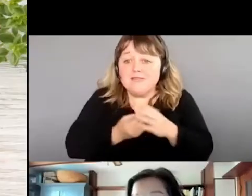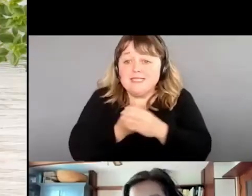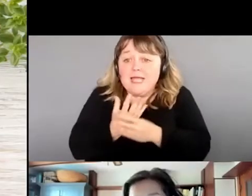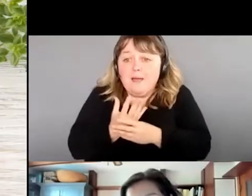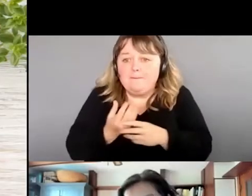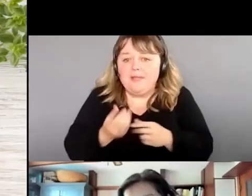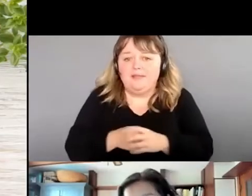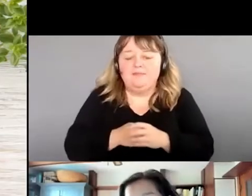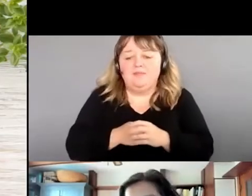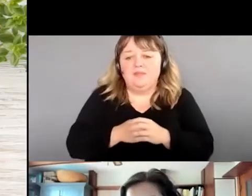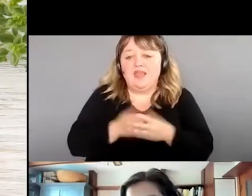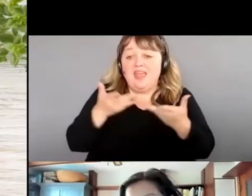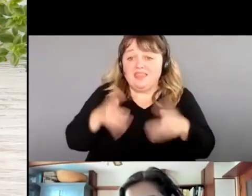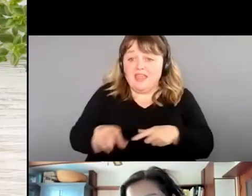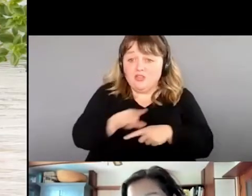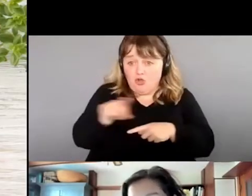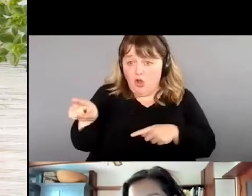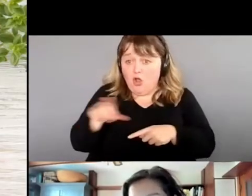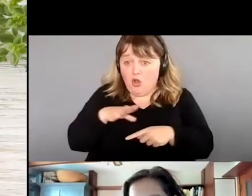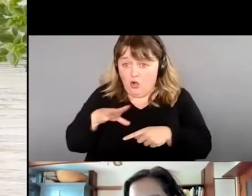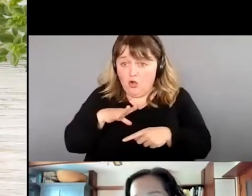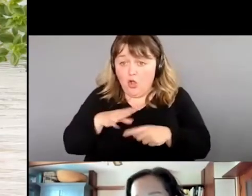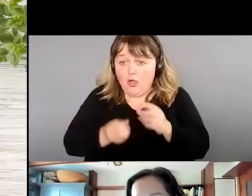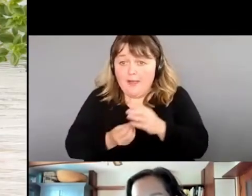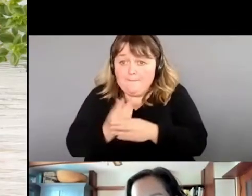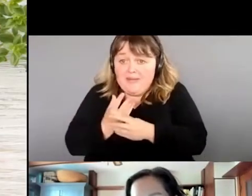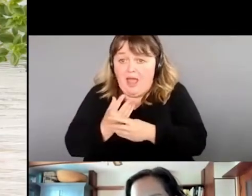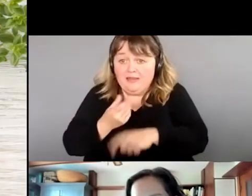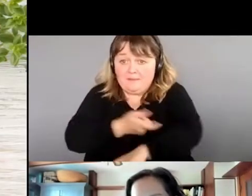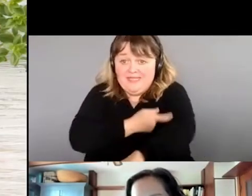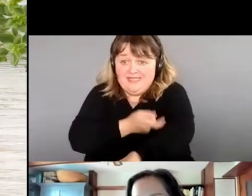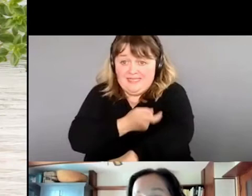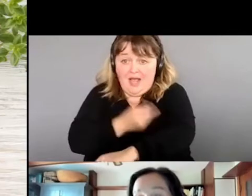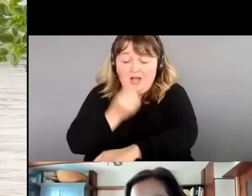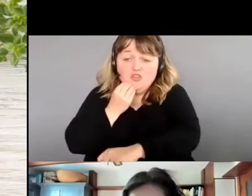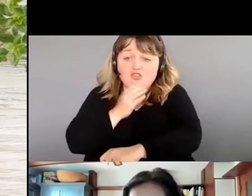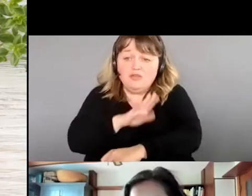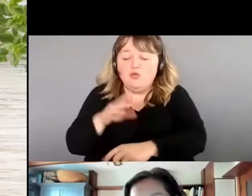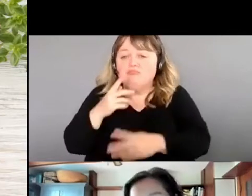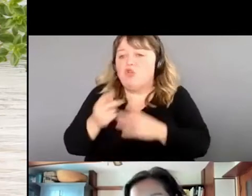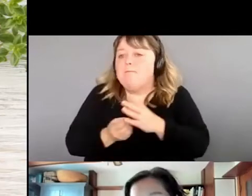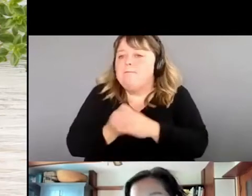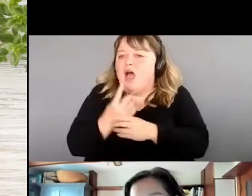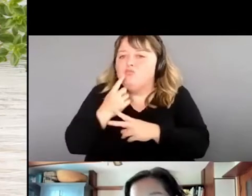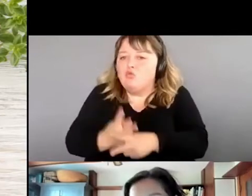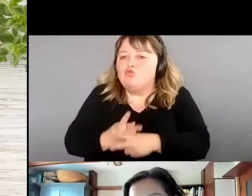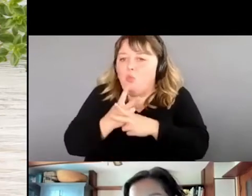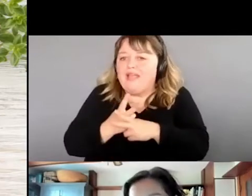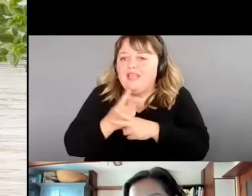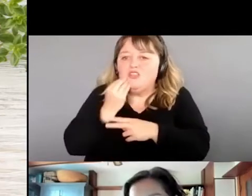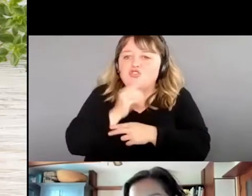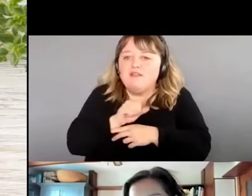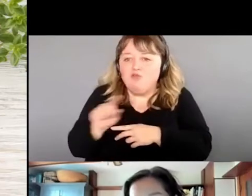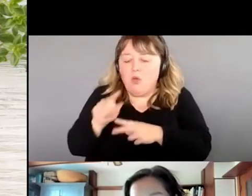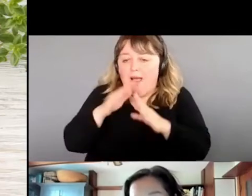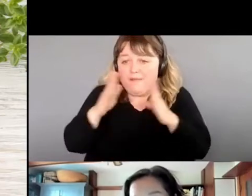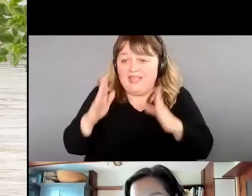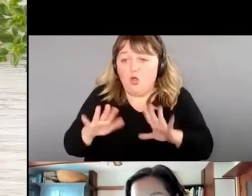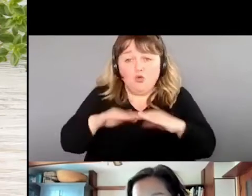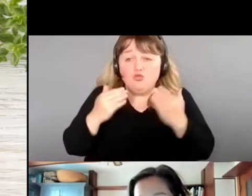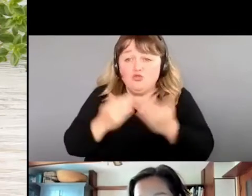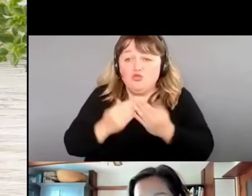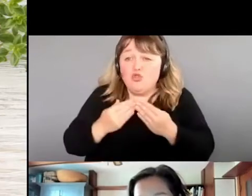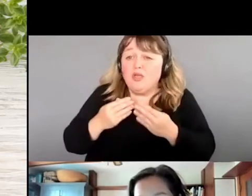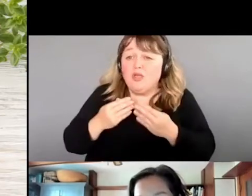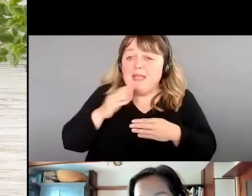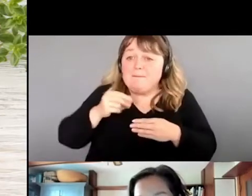avez déjà des plantes médicinales à la maison. Toutes les épices sont médicinales. Et c'est ça qui est